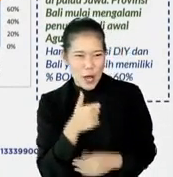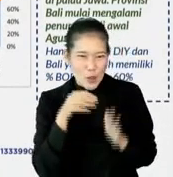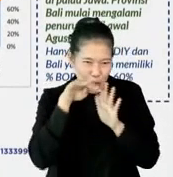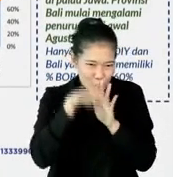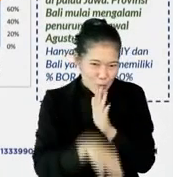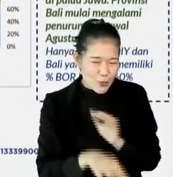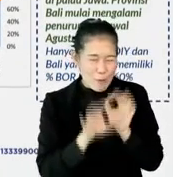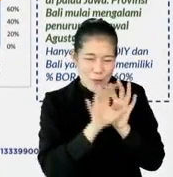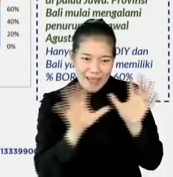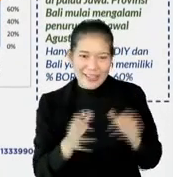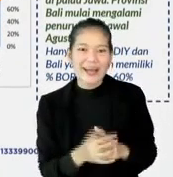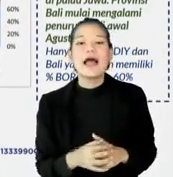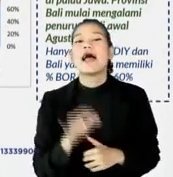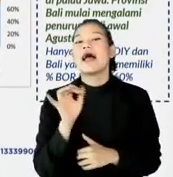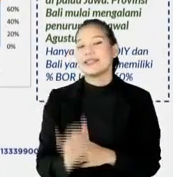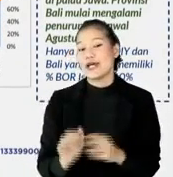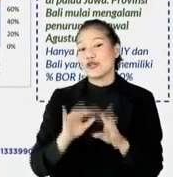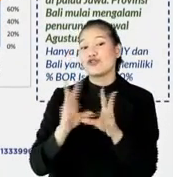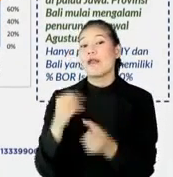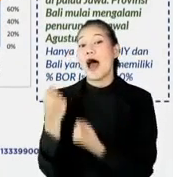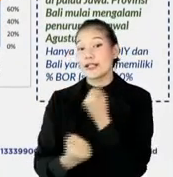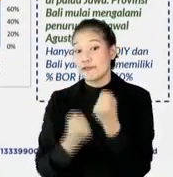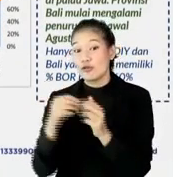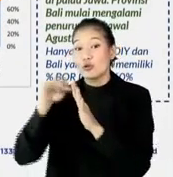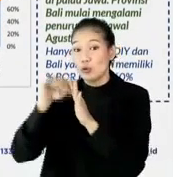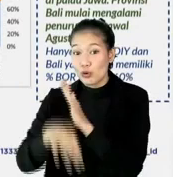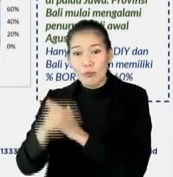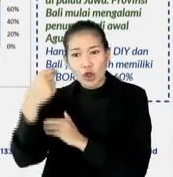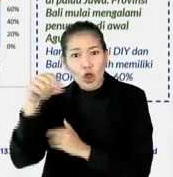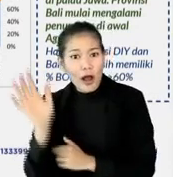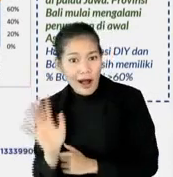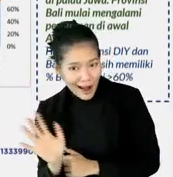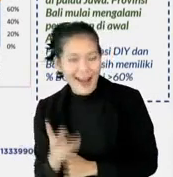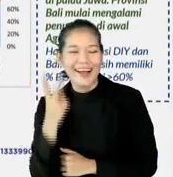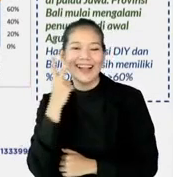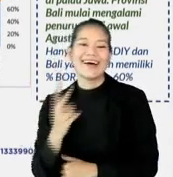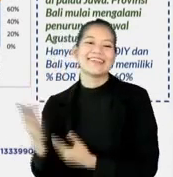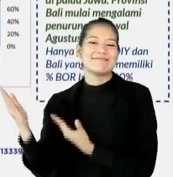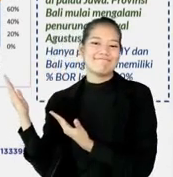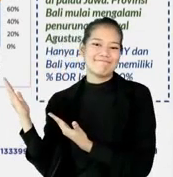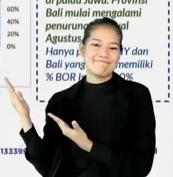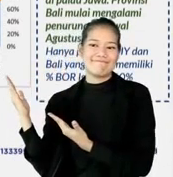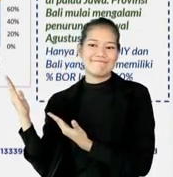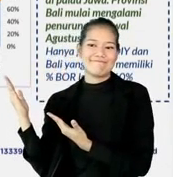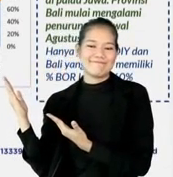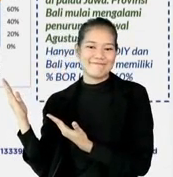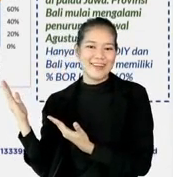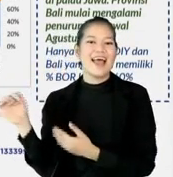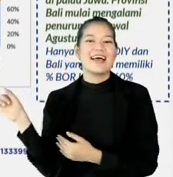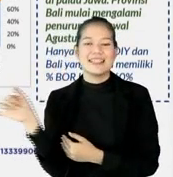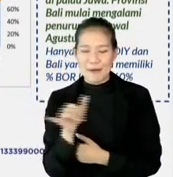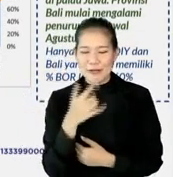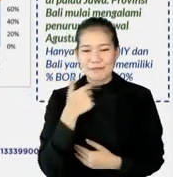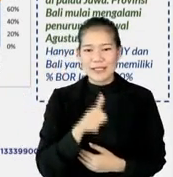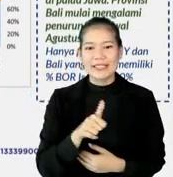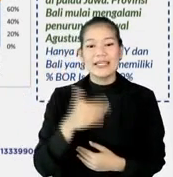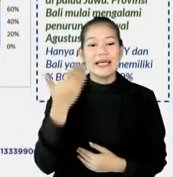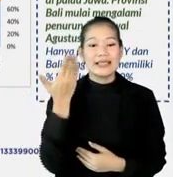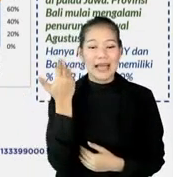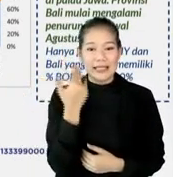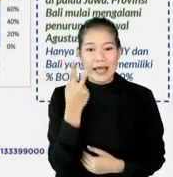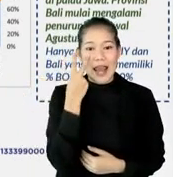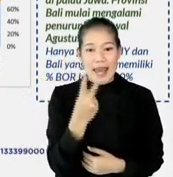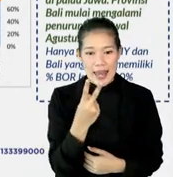betul. Berarti yang kita bilang jumlah kasus aktifnya turun, beneran turun nggak nih? Bisa terlihat juga. Ini linear dengan apa yang kita lihat di